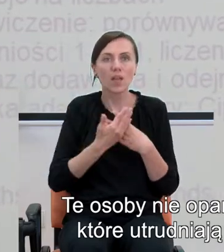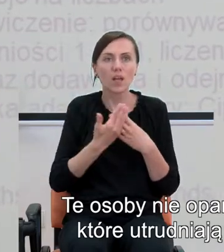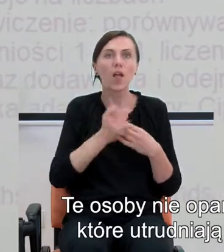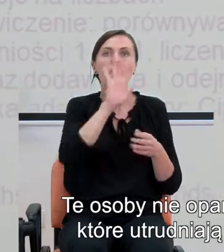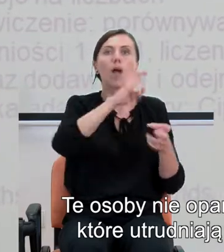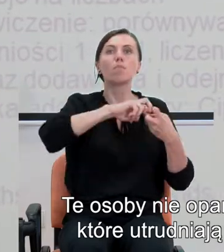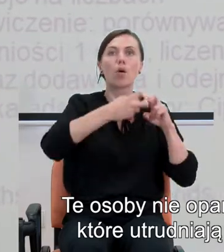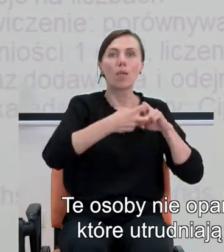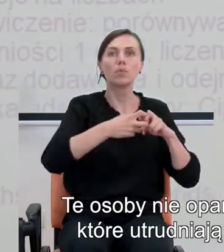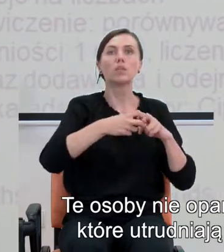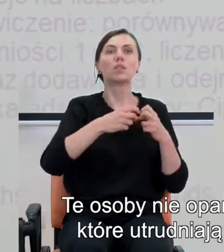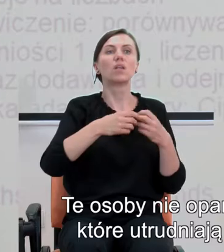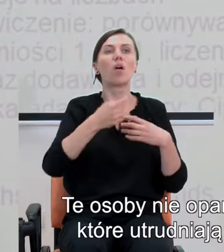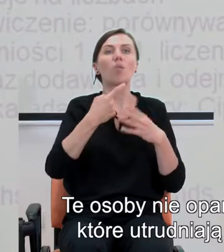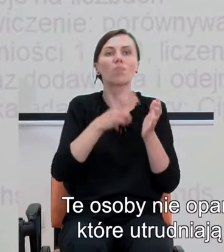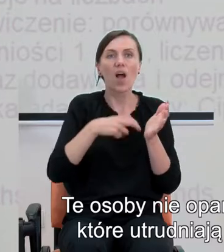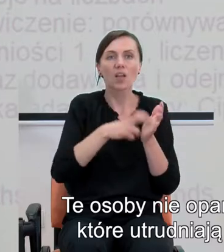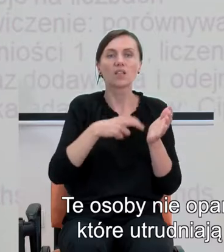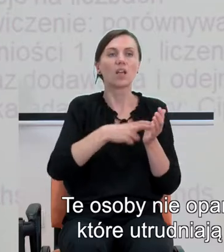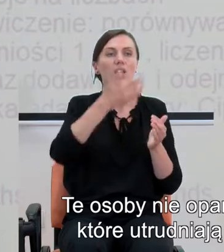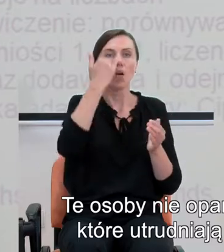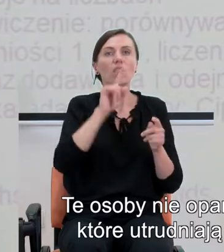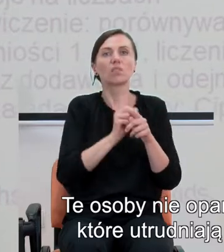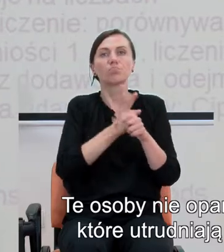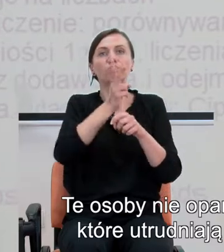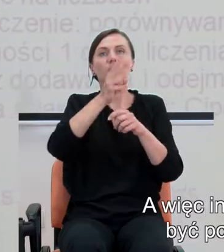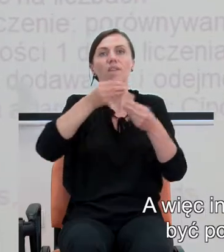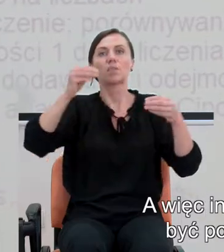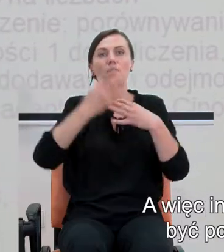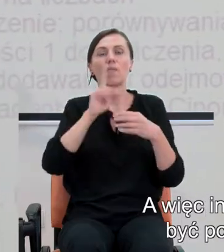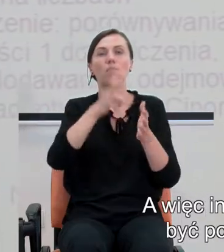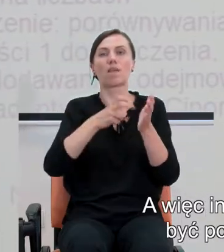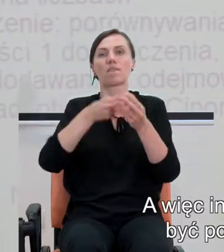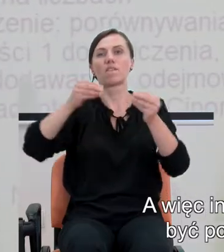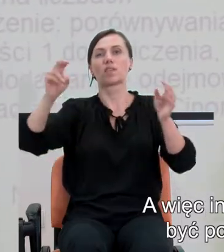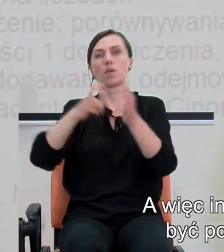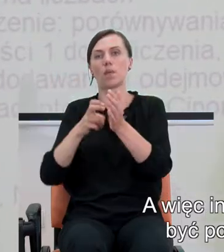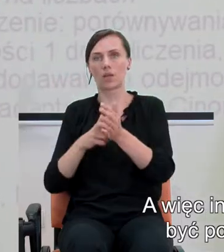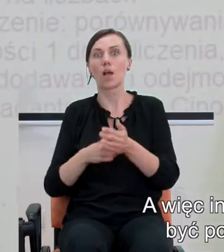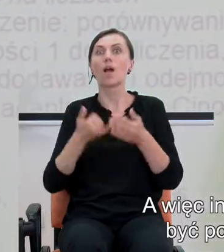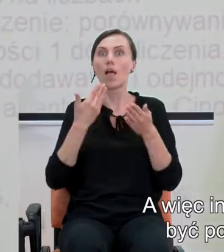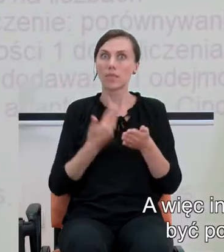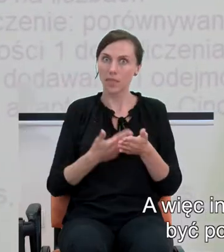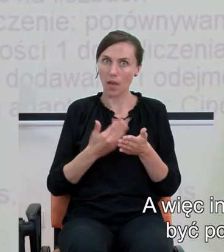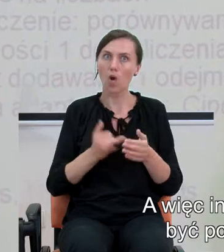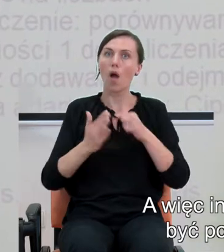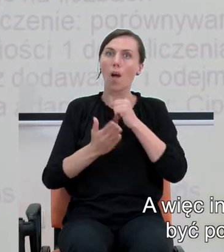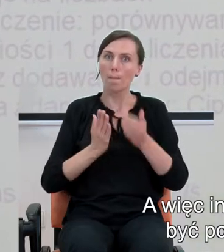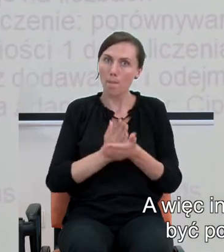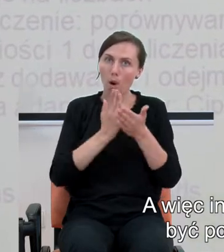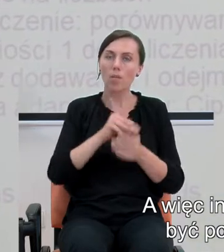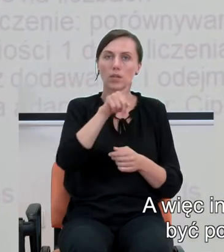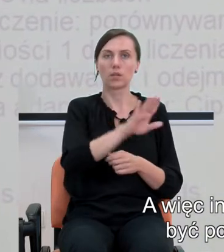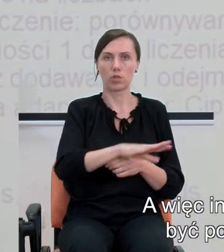braki, które utrudniają im uczenie się rzeczy bardziej zaawansowanych. A więc interwencje, pomoc takim